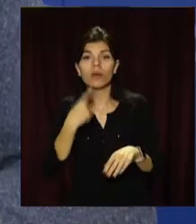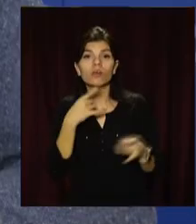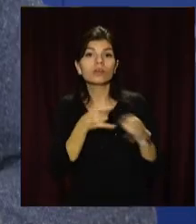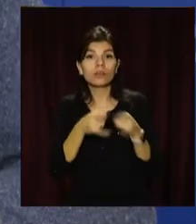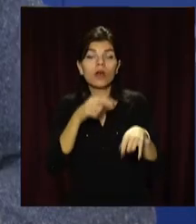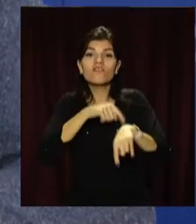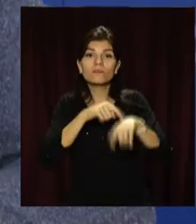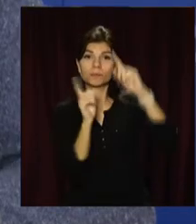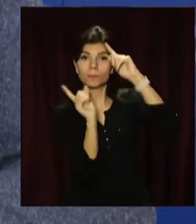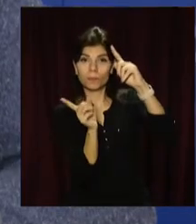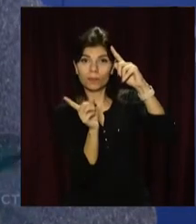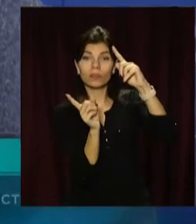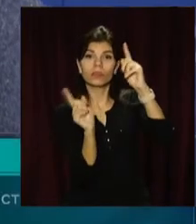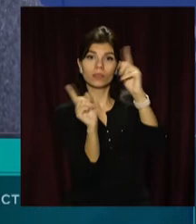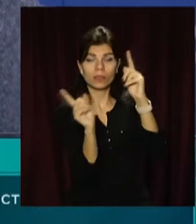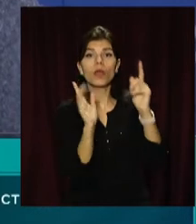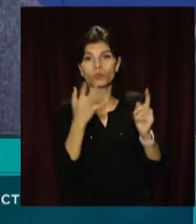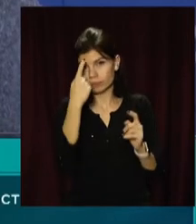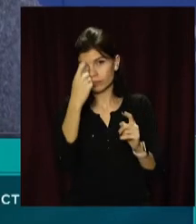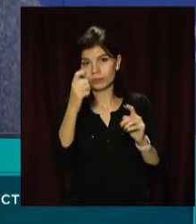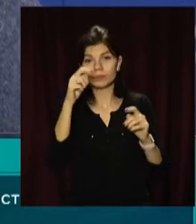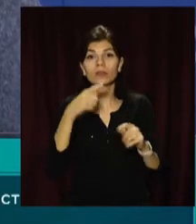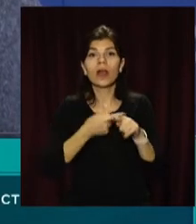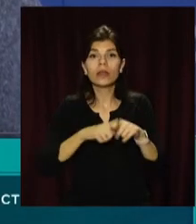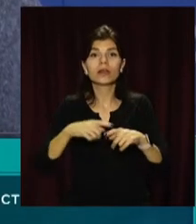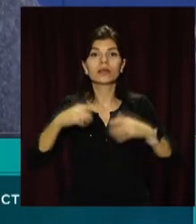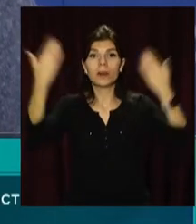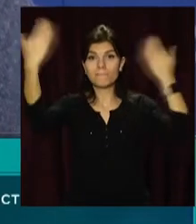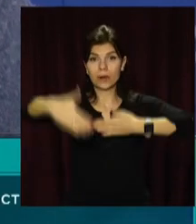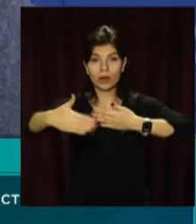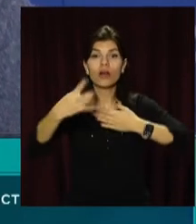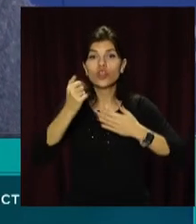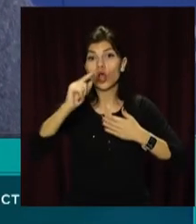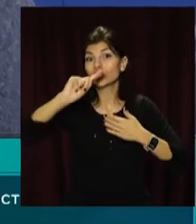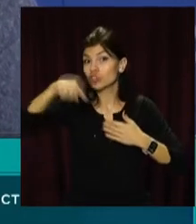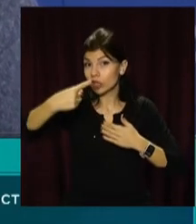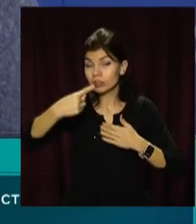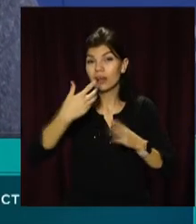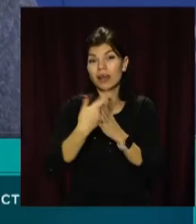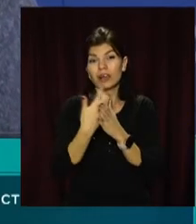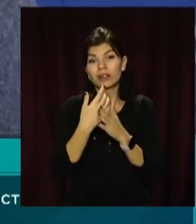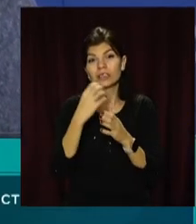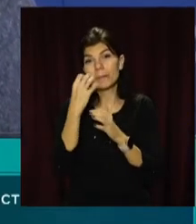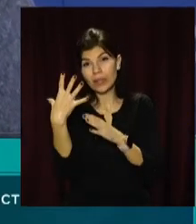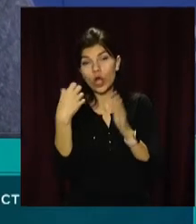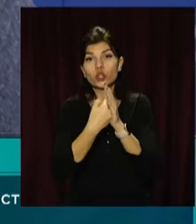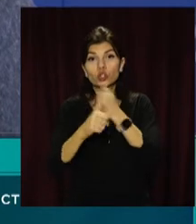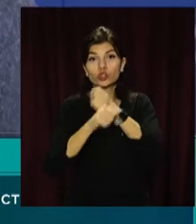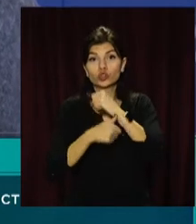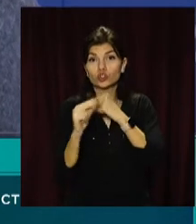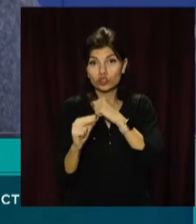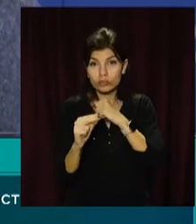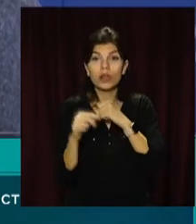Це прикриватиме буде всього лише на час, т.е. з 15 до 16 часів, і воно буде ежедневно.